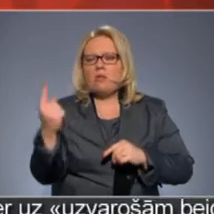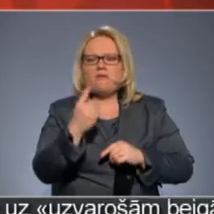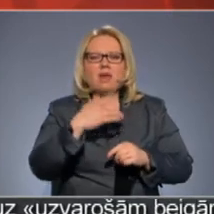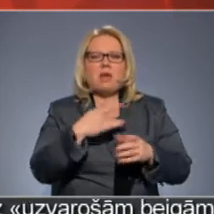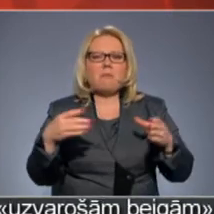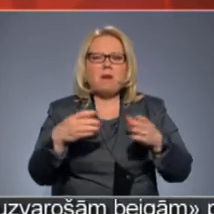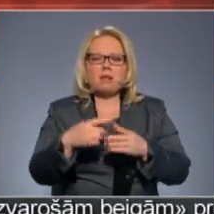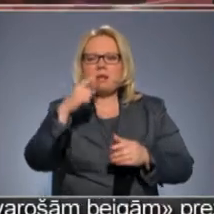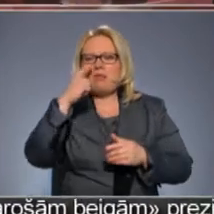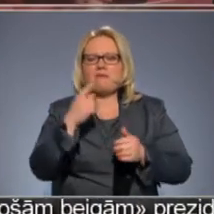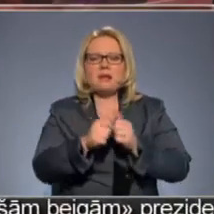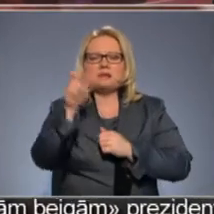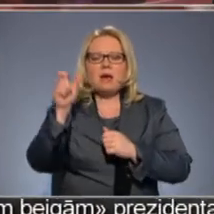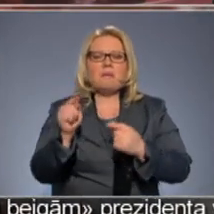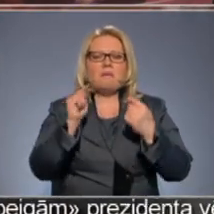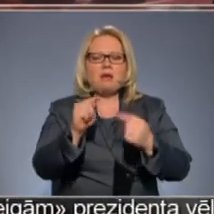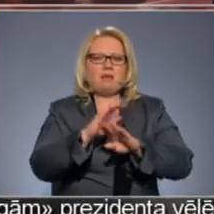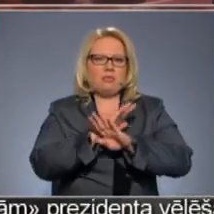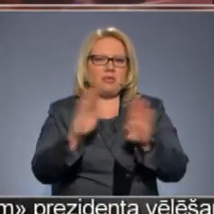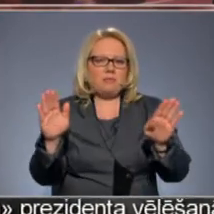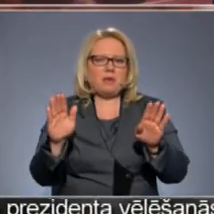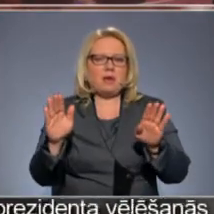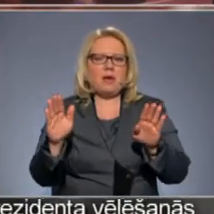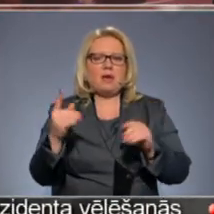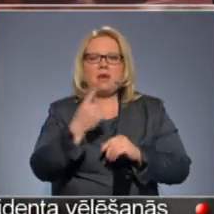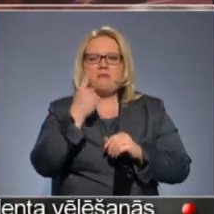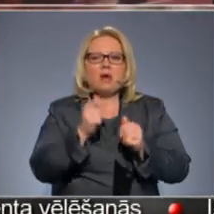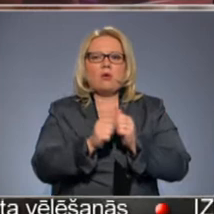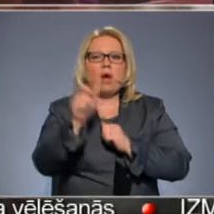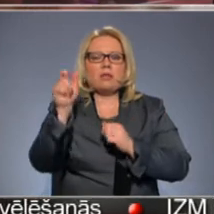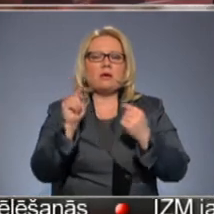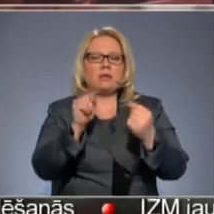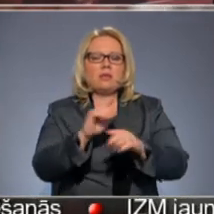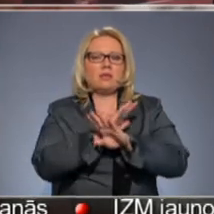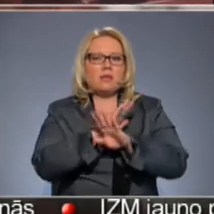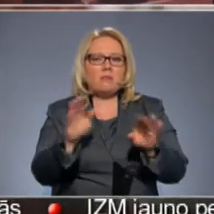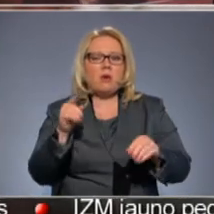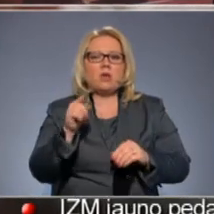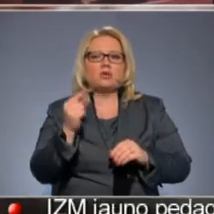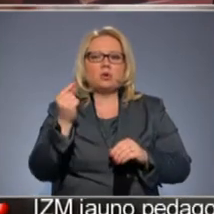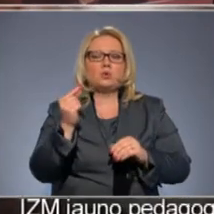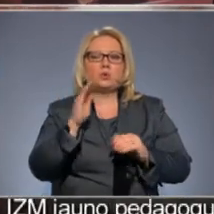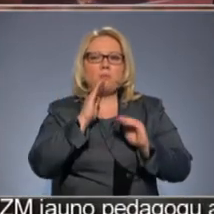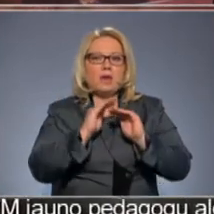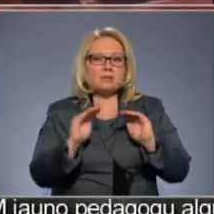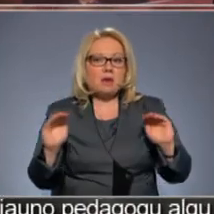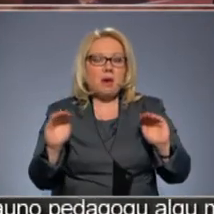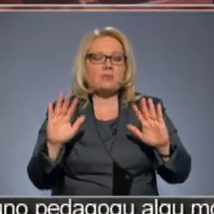partijas, ne no viena kandidāta, pret vienu, nu, tā kā savstarpēja ne pret vienu kandidātu. Līdz ar to varbūt arī tas bija tās nedaudz piezīmētāks.